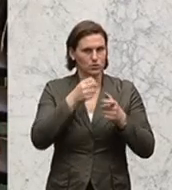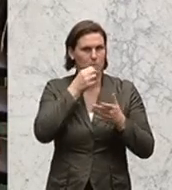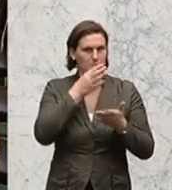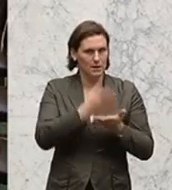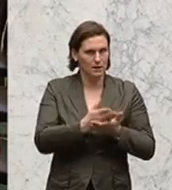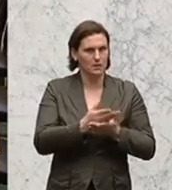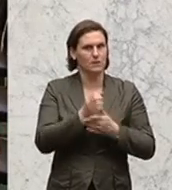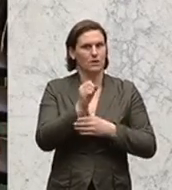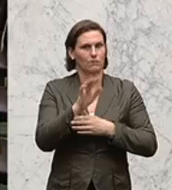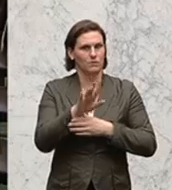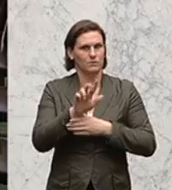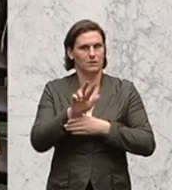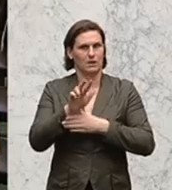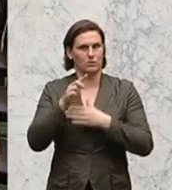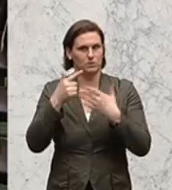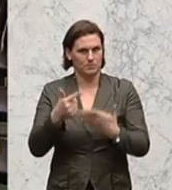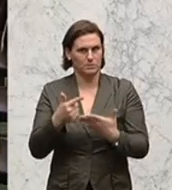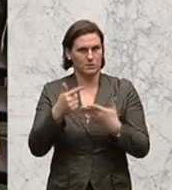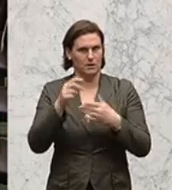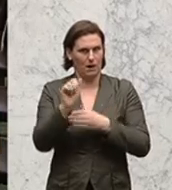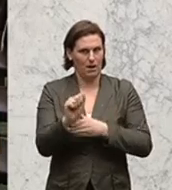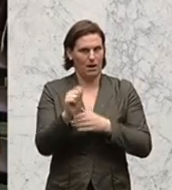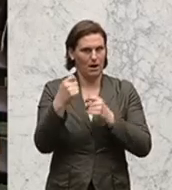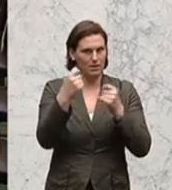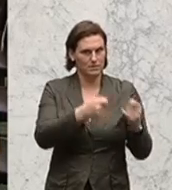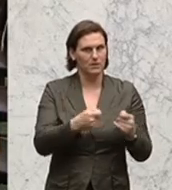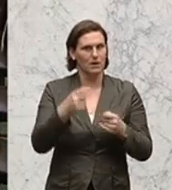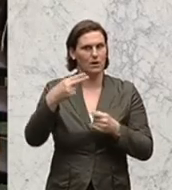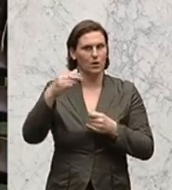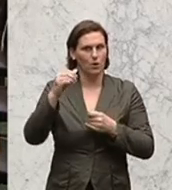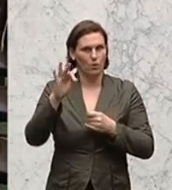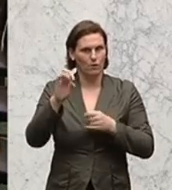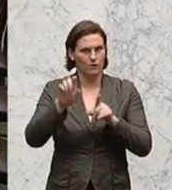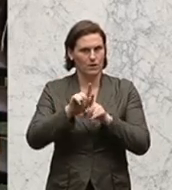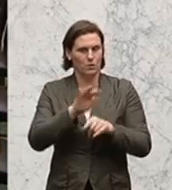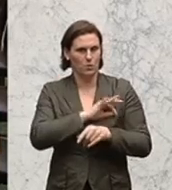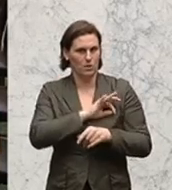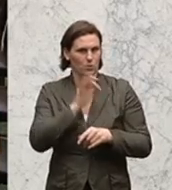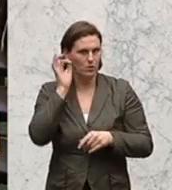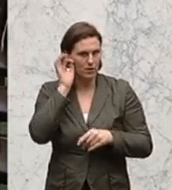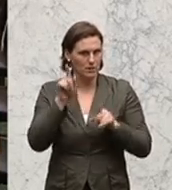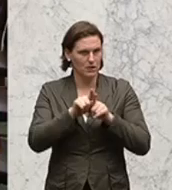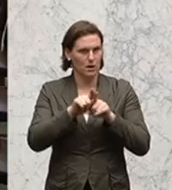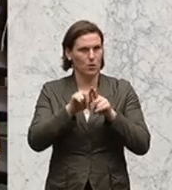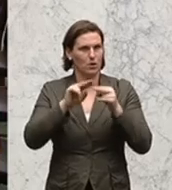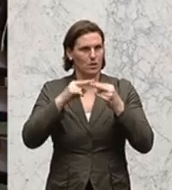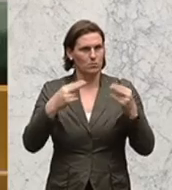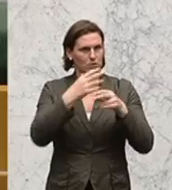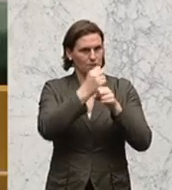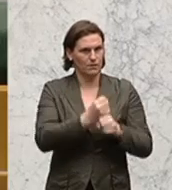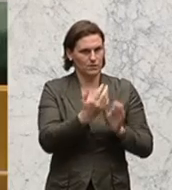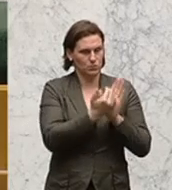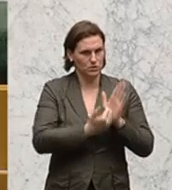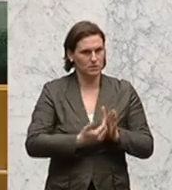den Antrag 1573a der Abgeordneten Hofer, Kolleginnen und Kollegen, betreffend ein Bundesverfassungsgesetz